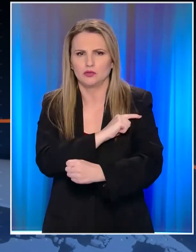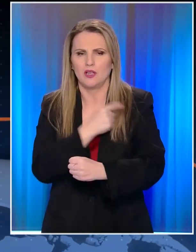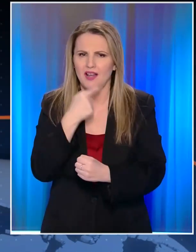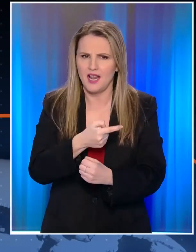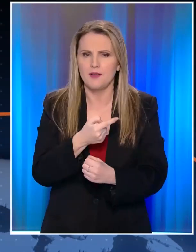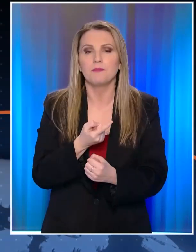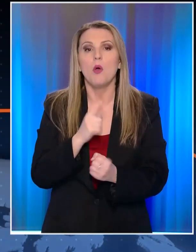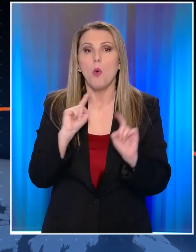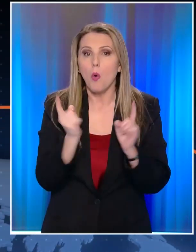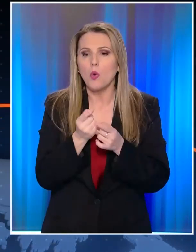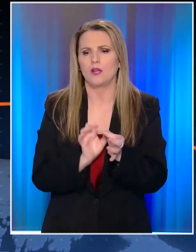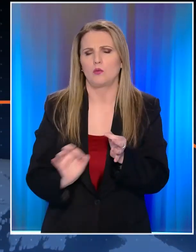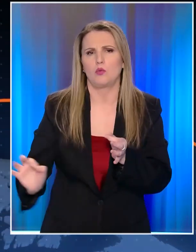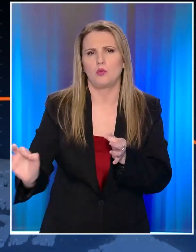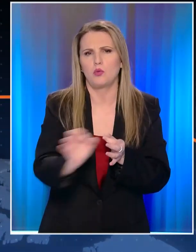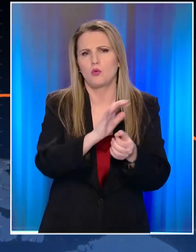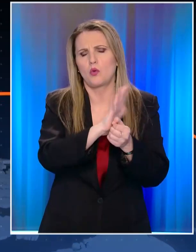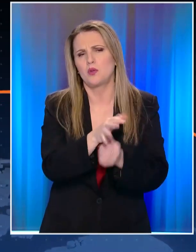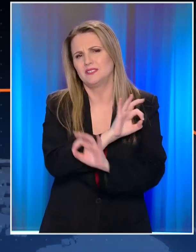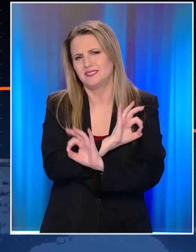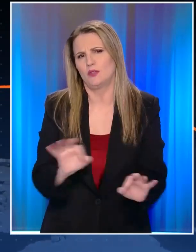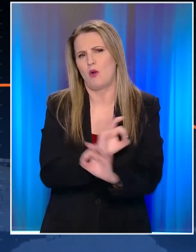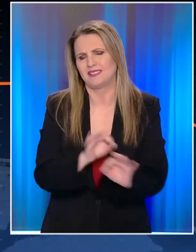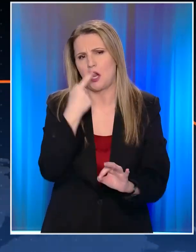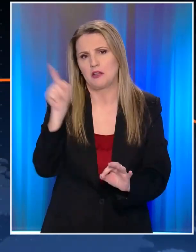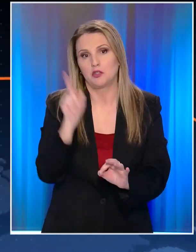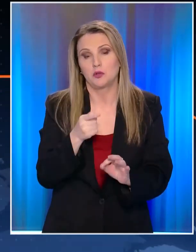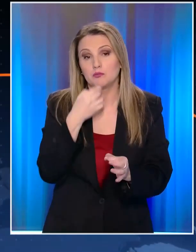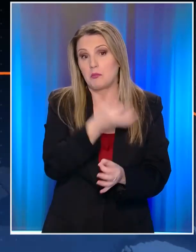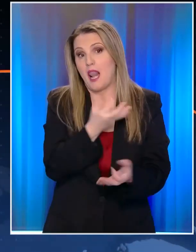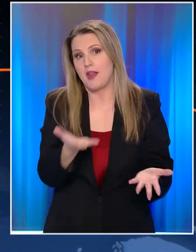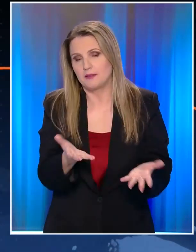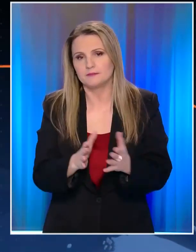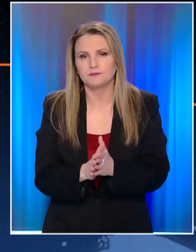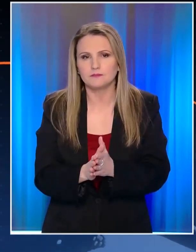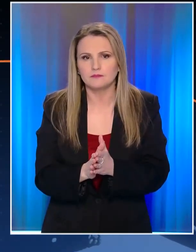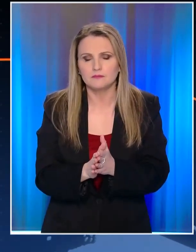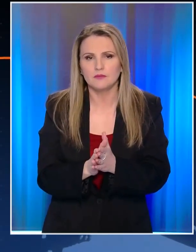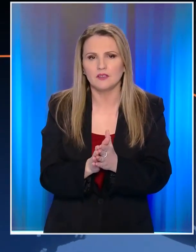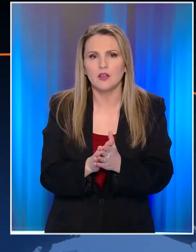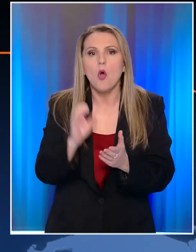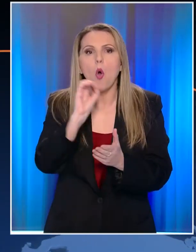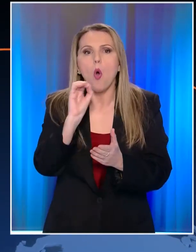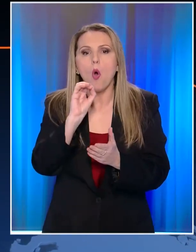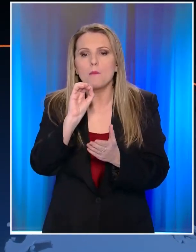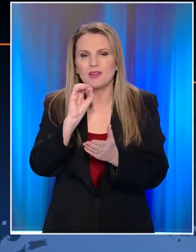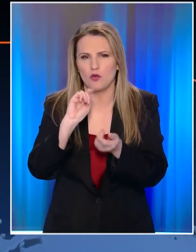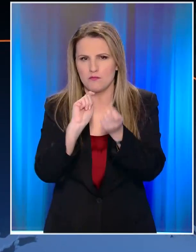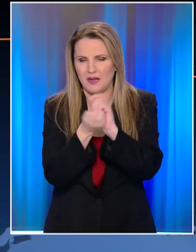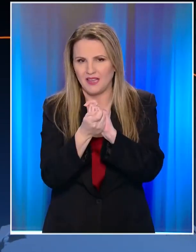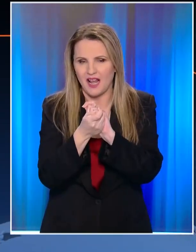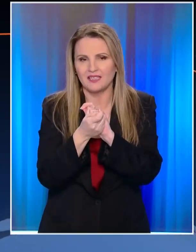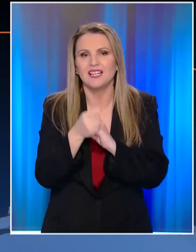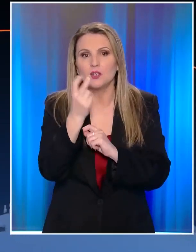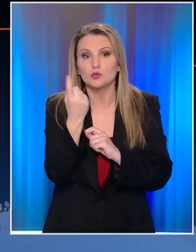όλοι θα νοσήσουμε από το νοϊό. Ο πλανήτης καταγράφει εξαιτίας της επέλασης της μετάλλαξης όμικρον περισσότερα από 21